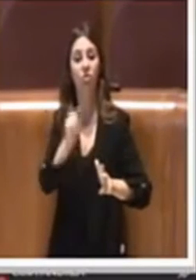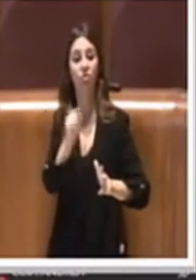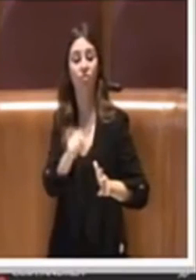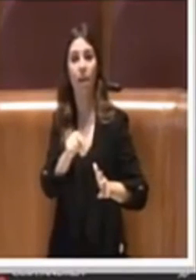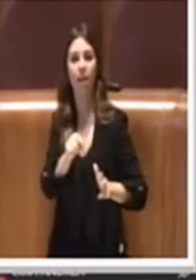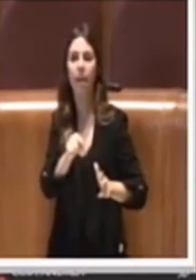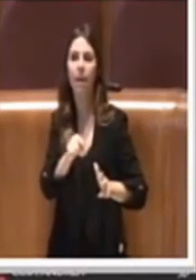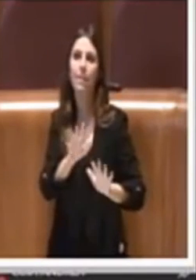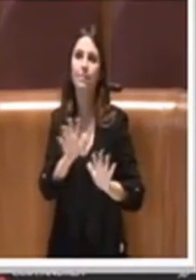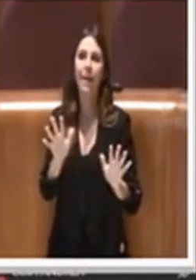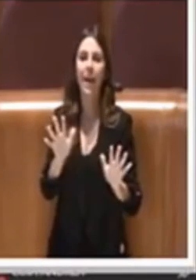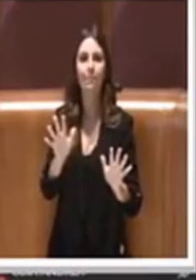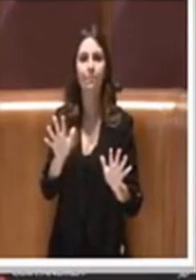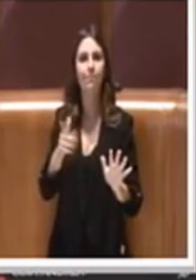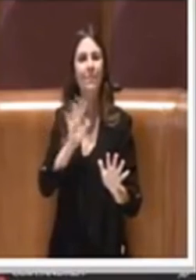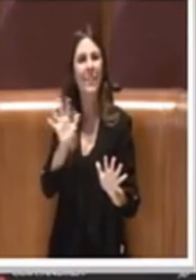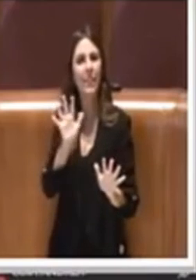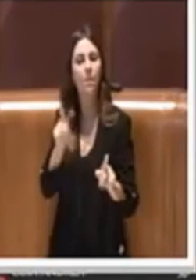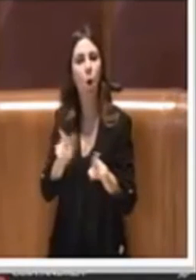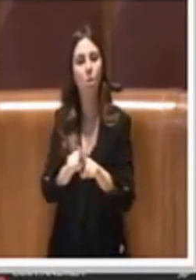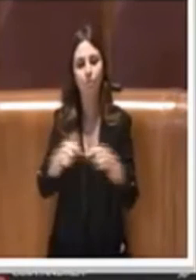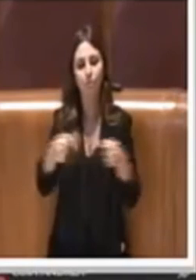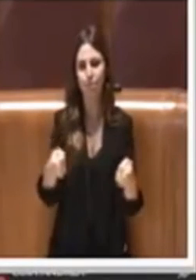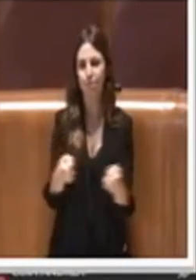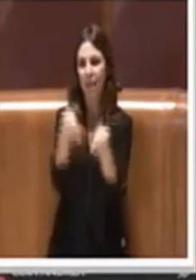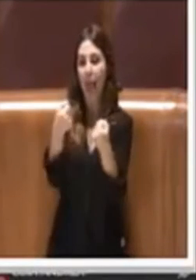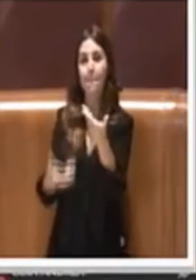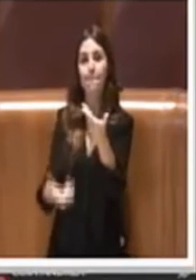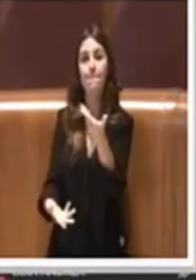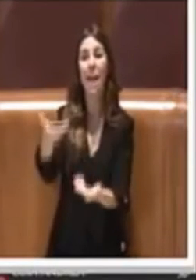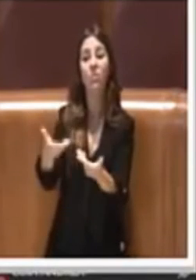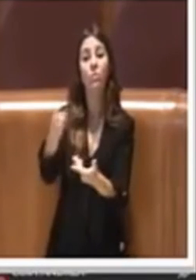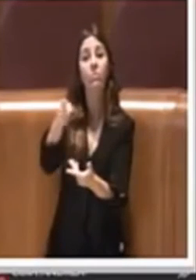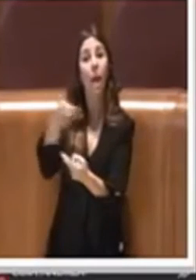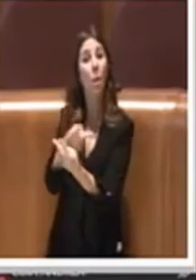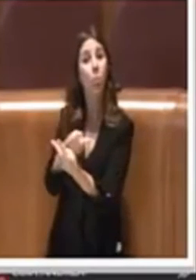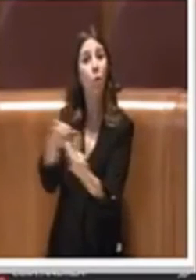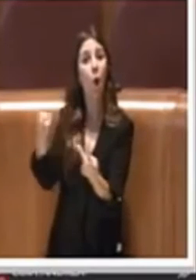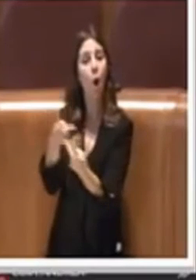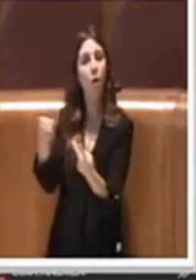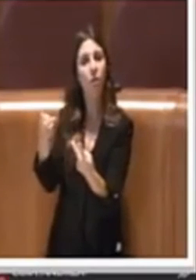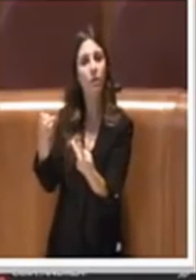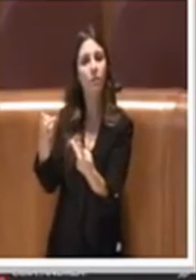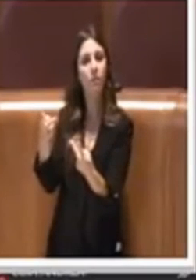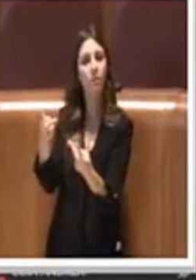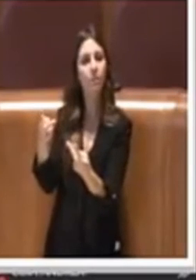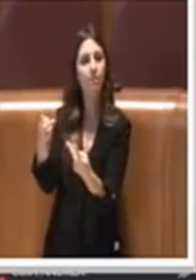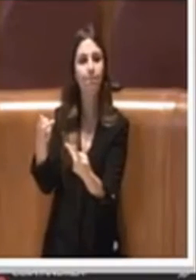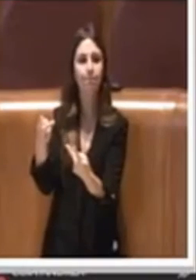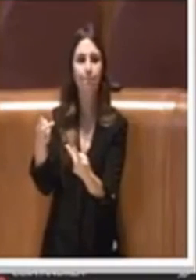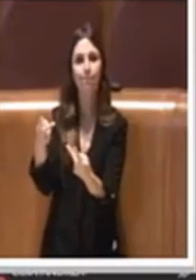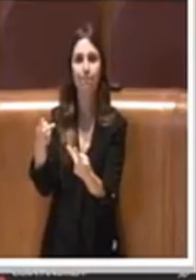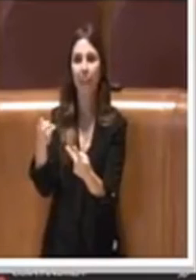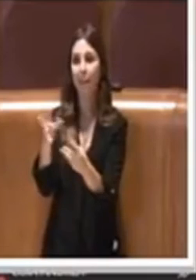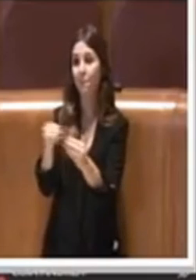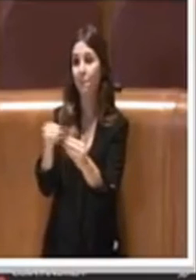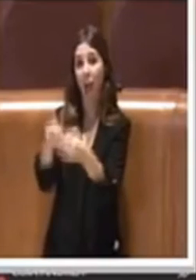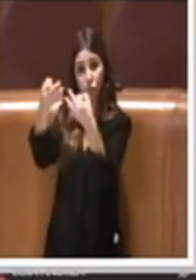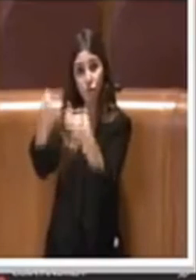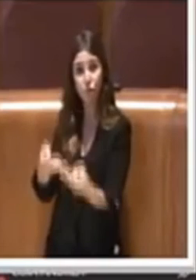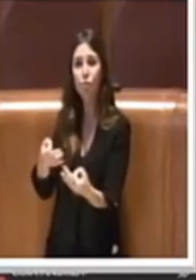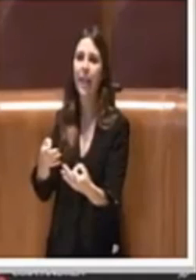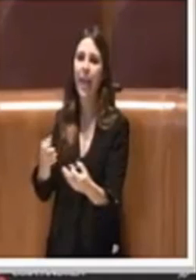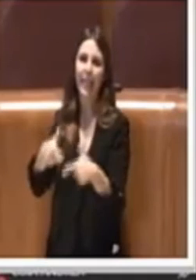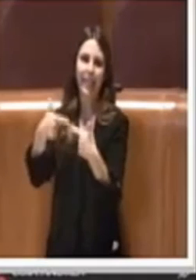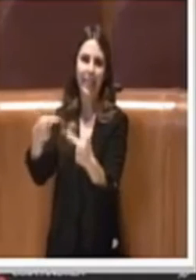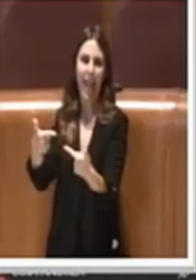come dire, sempre, ci si scontra sempre con una maggioranza che invece cerca di fare la cosa giusta e fare del bene, chiaramente,